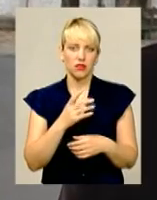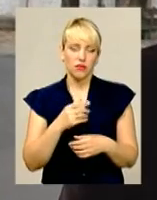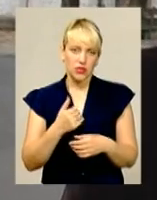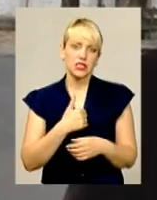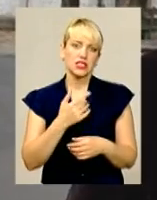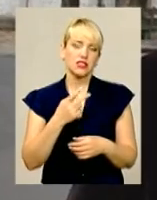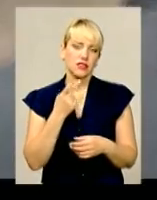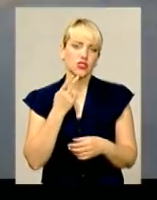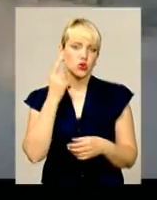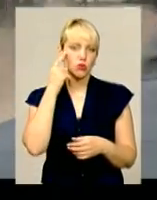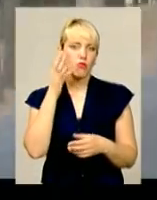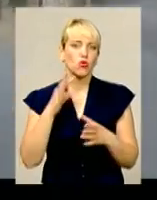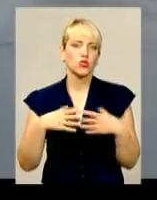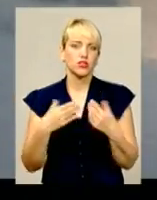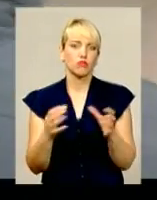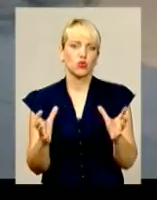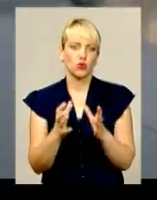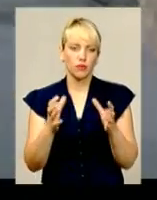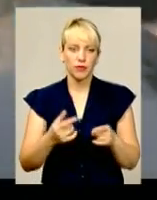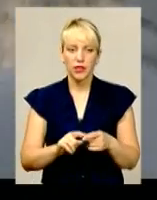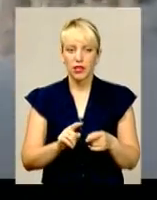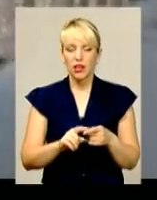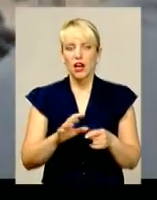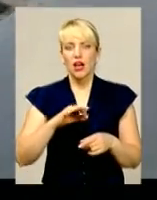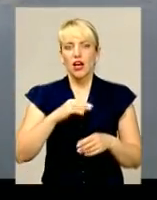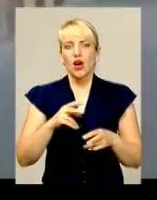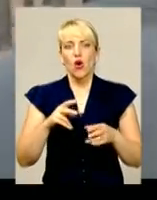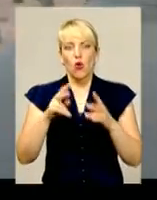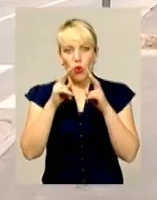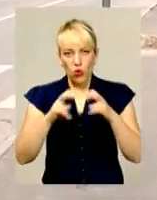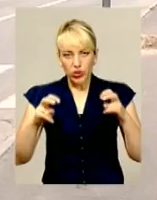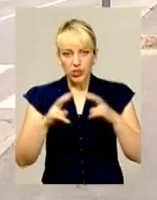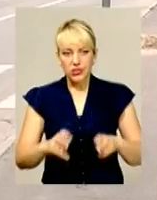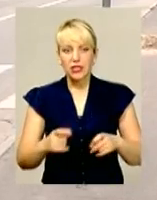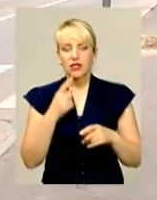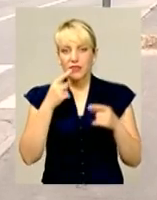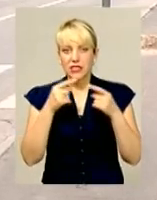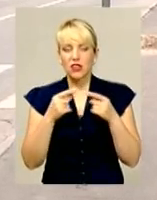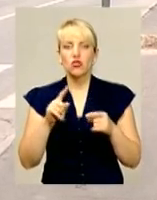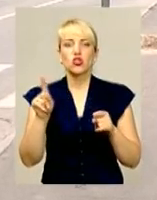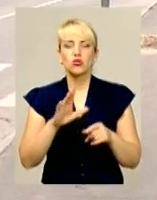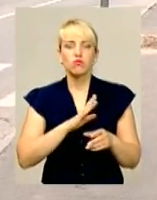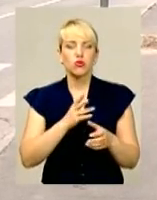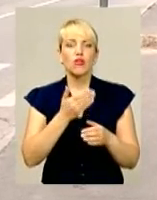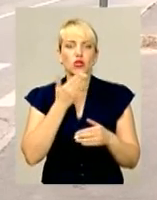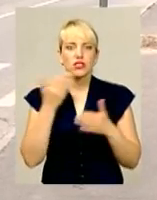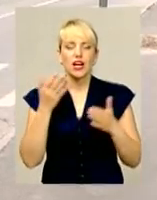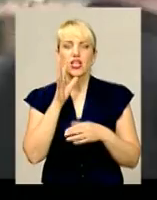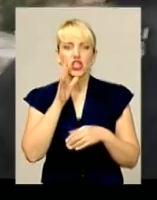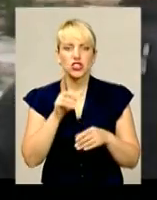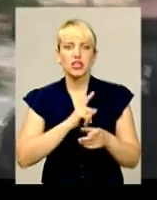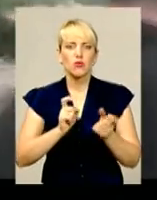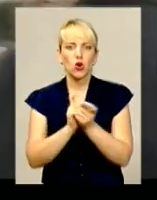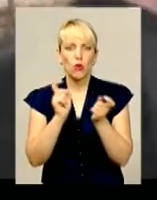таке от случилося. У ході досудового слідства правоохоронці встановили останнім часом, подружжя конфліктувало часто і навіть